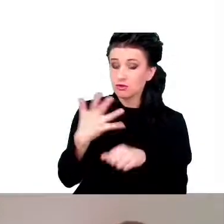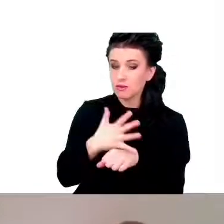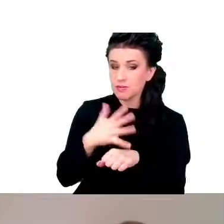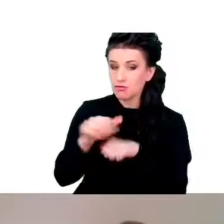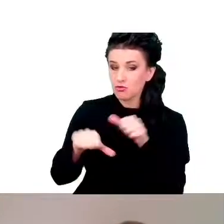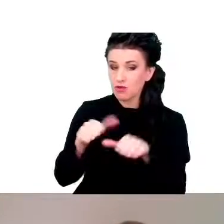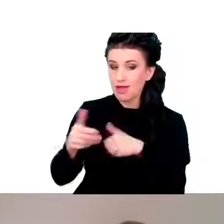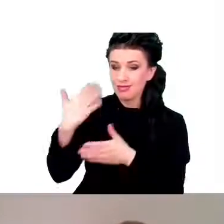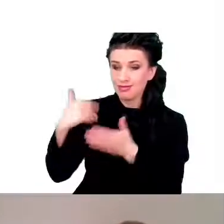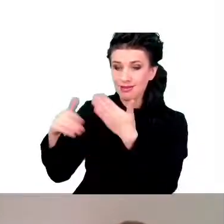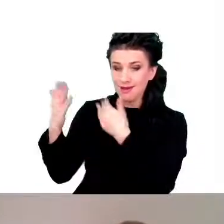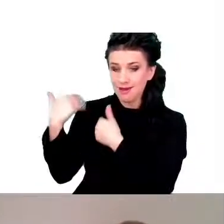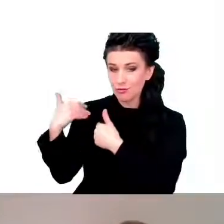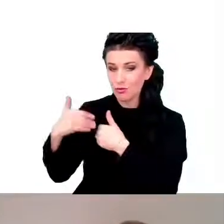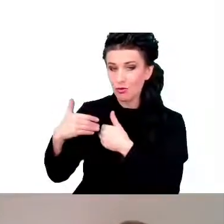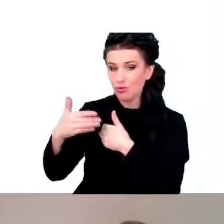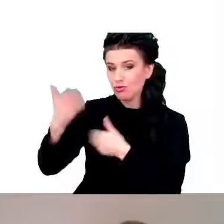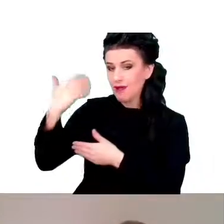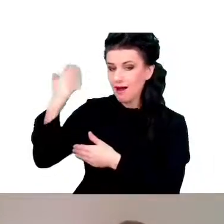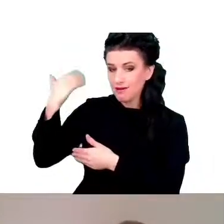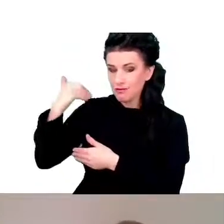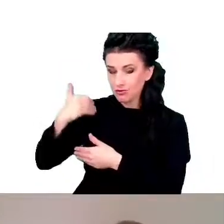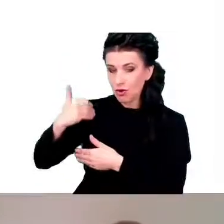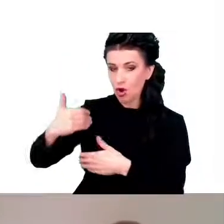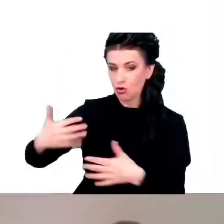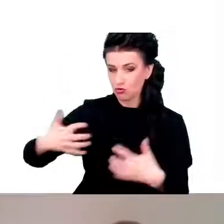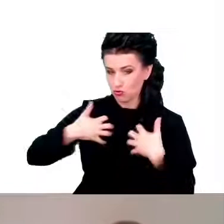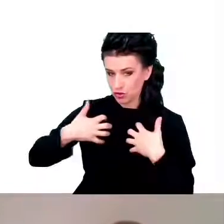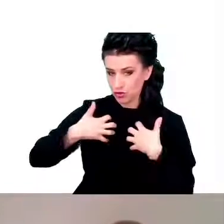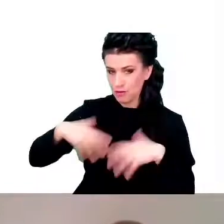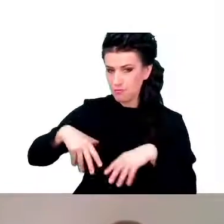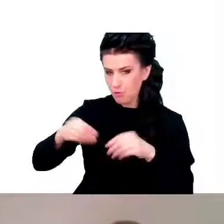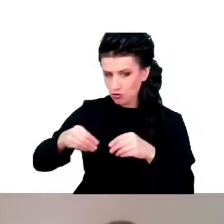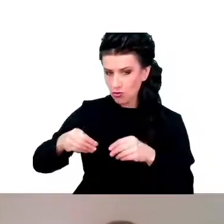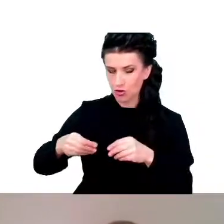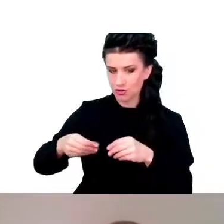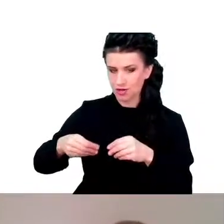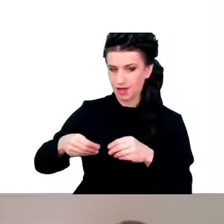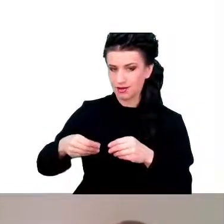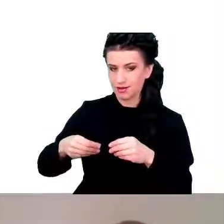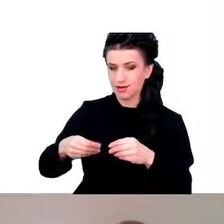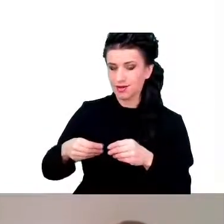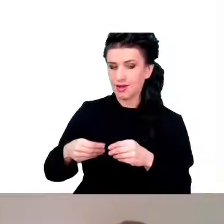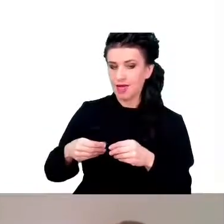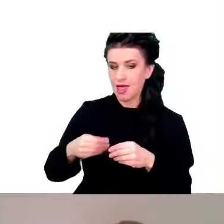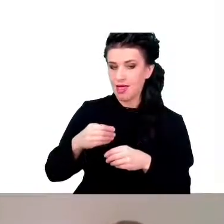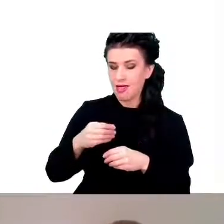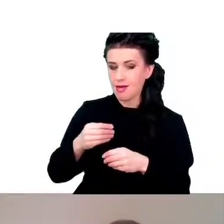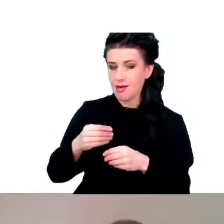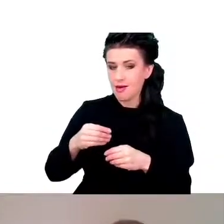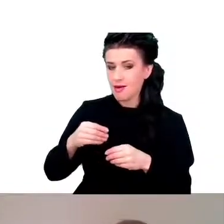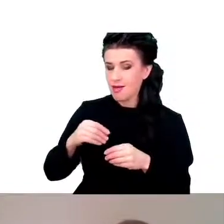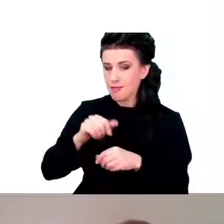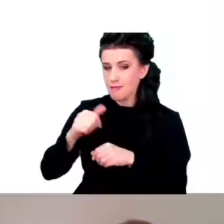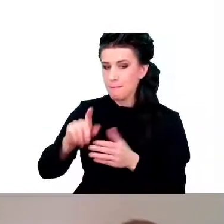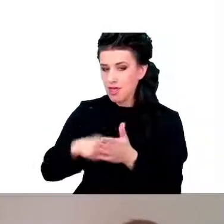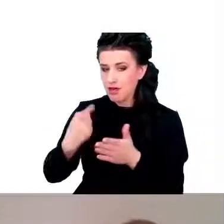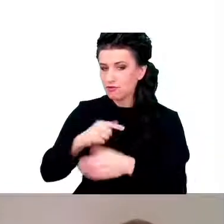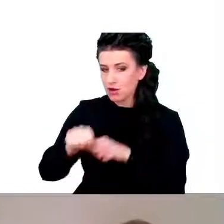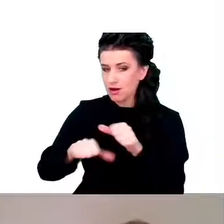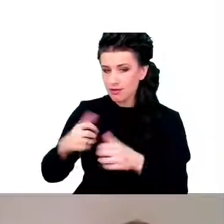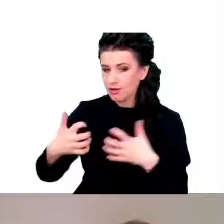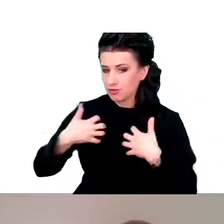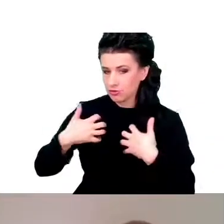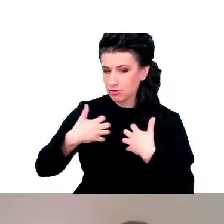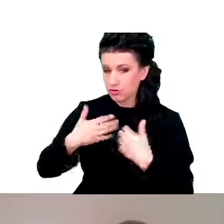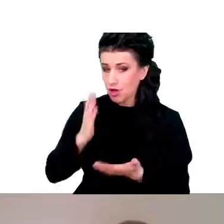ta przeżywalność spadała drastycznie w tych pierwszych latach życia. I w związku z tym